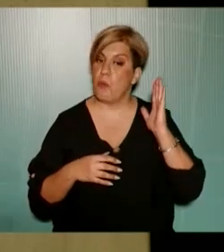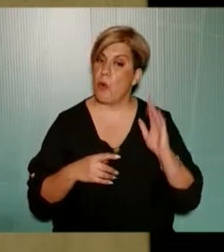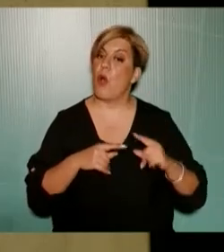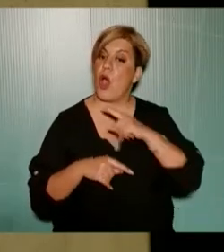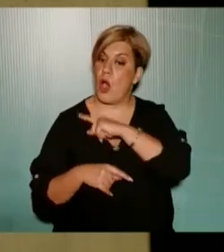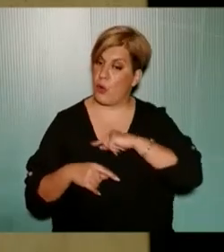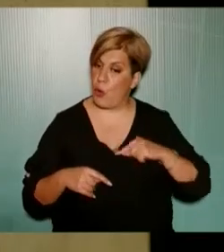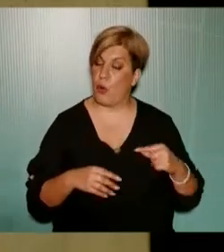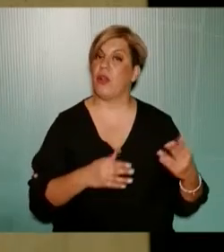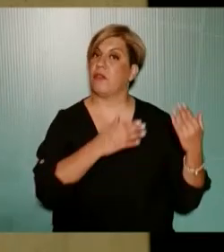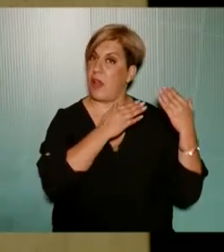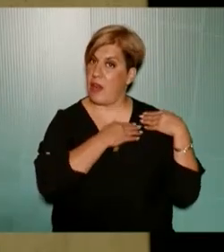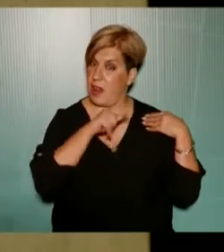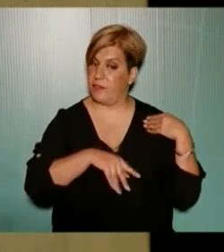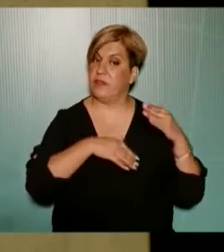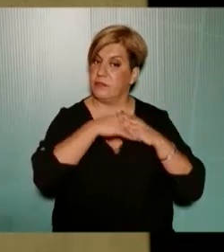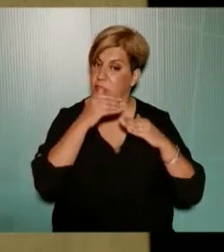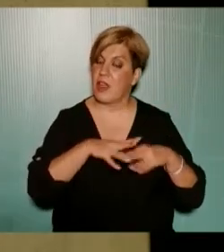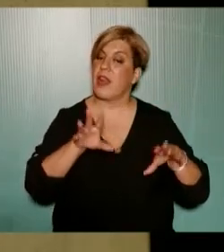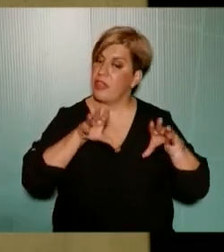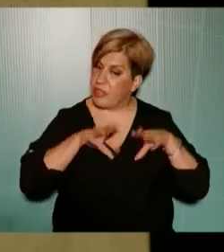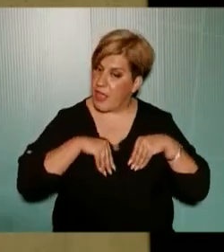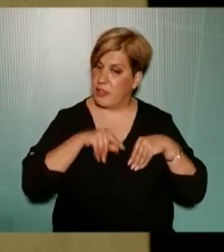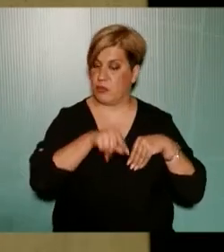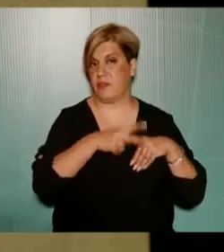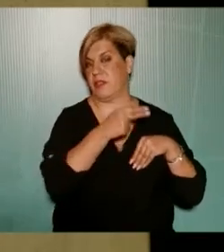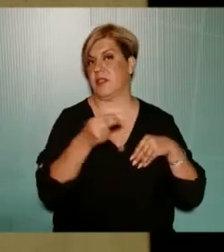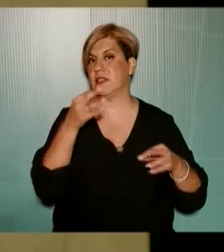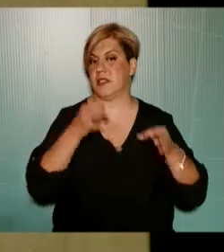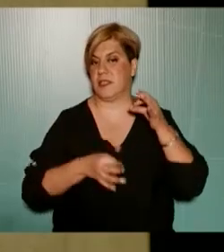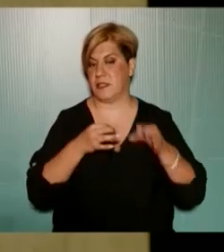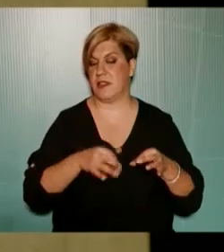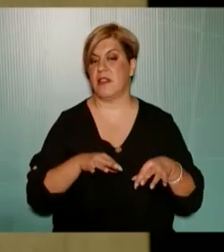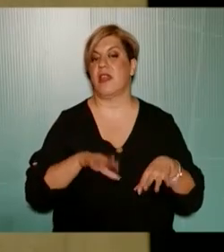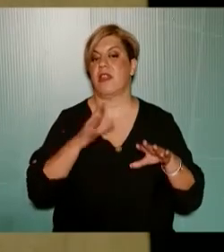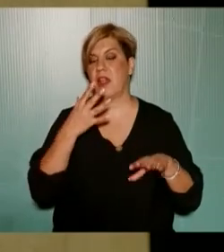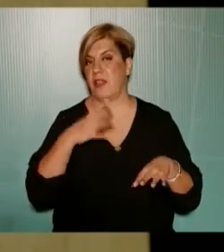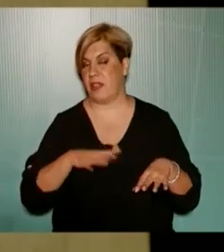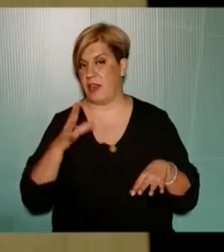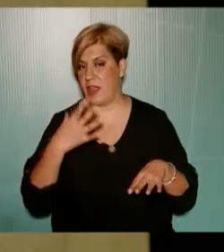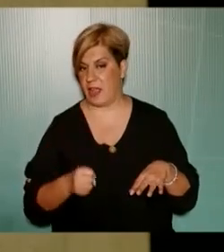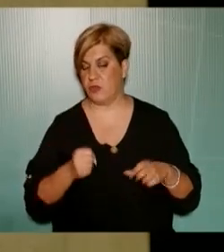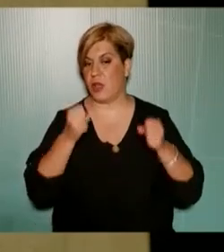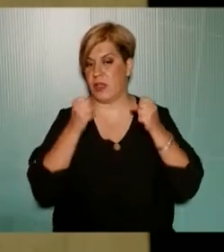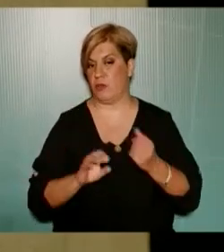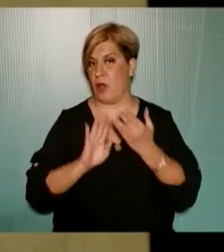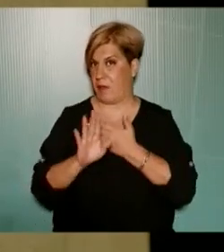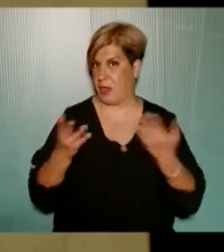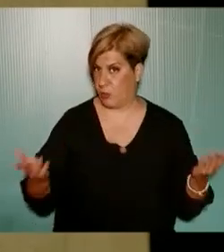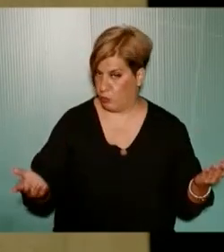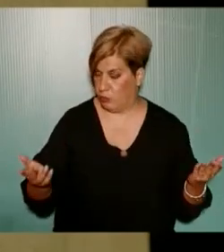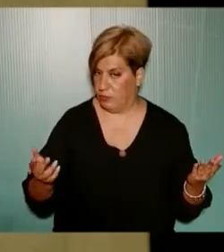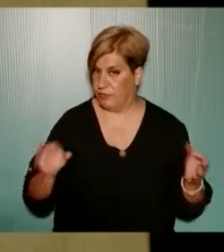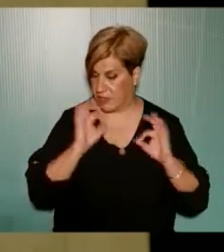εργολάβος και ο ανάδοχος που υπάρχει τώρα θα είναι δεκτικός σε μία τέτοια συζήτηση γιατί δεν θα θέλει να έχει και τους κατοίκους απέναντί του